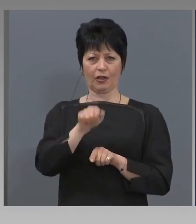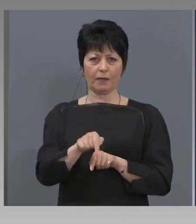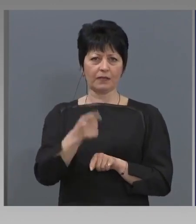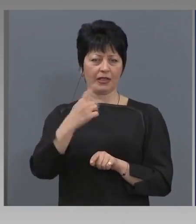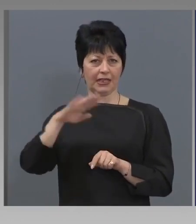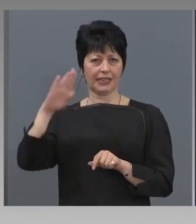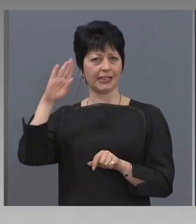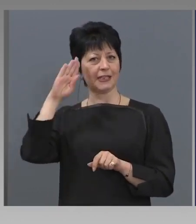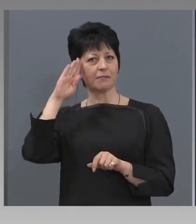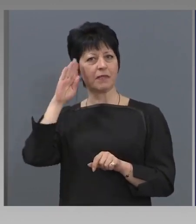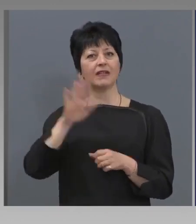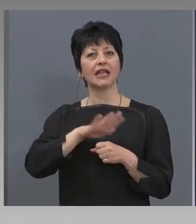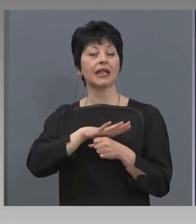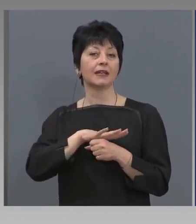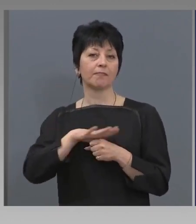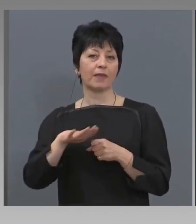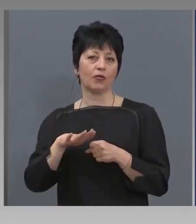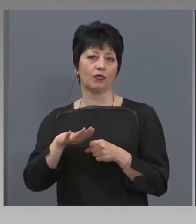изпълнен напълно.